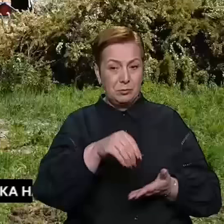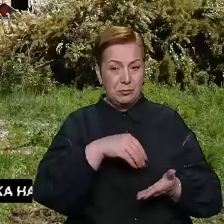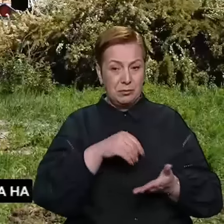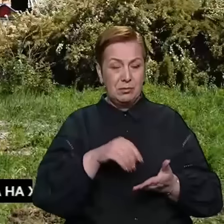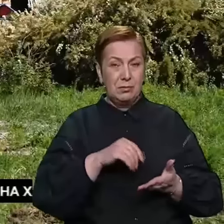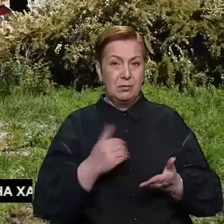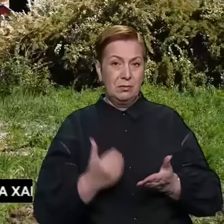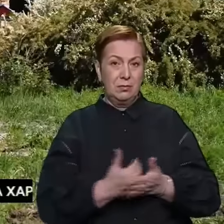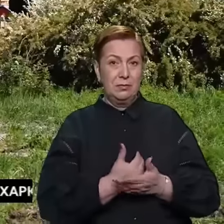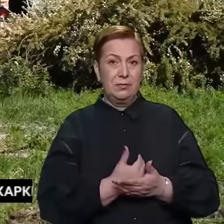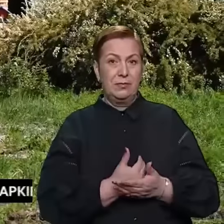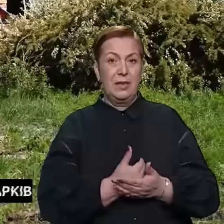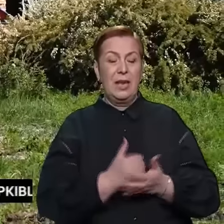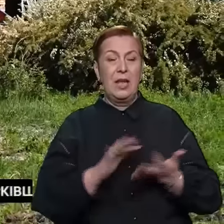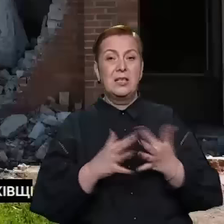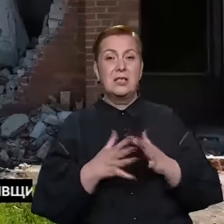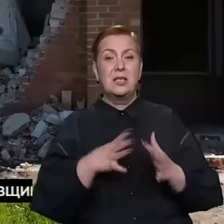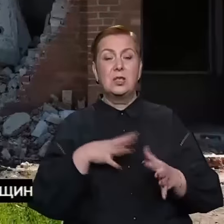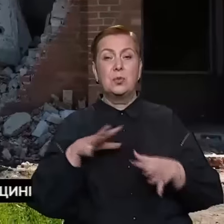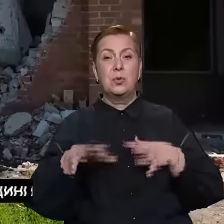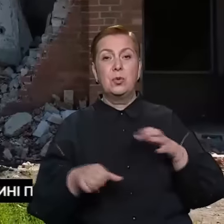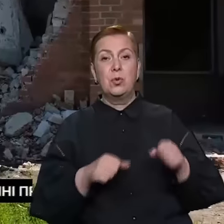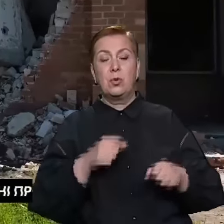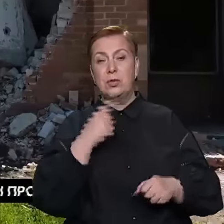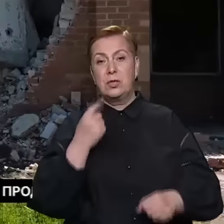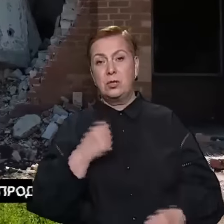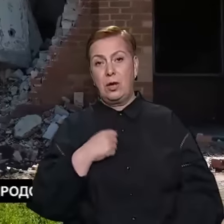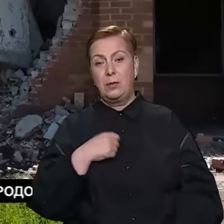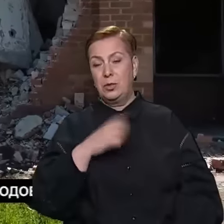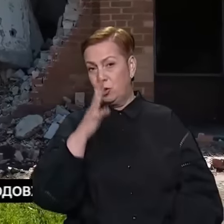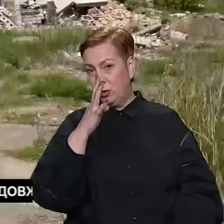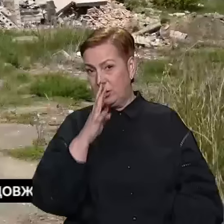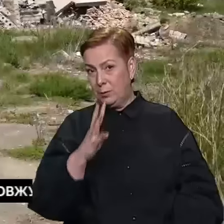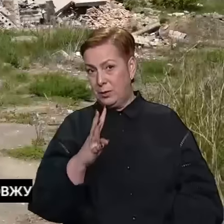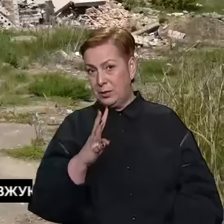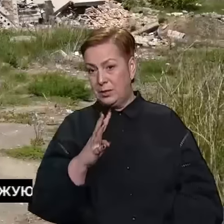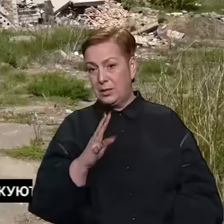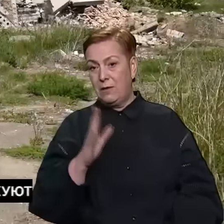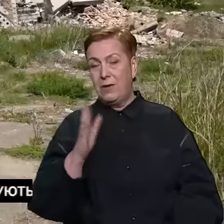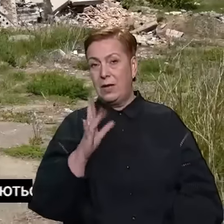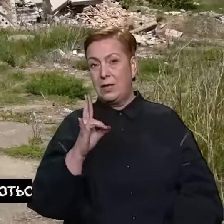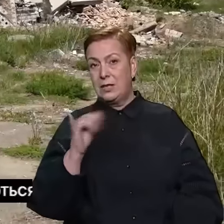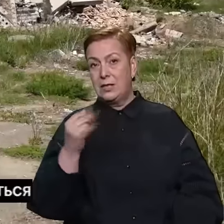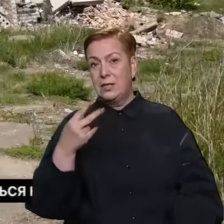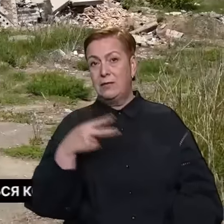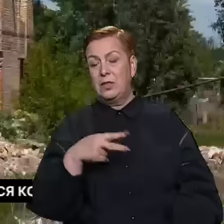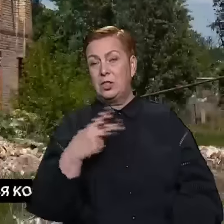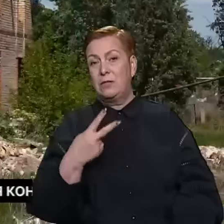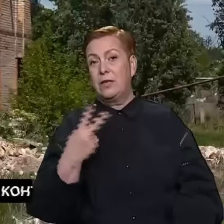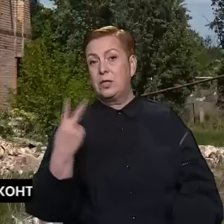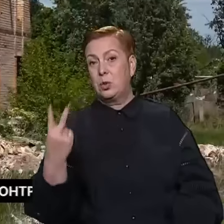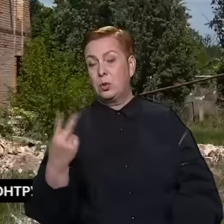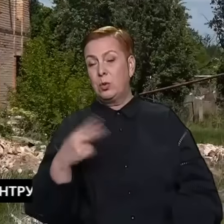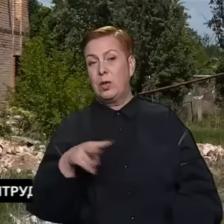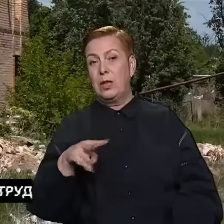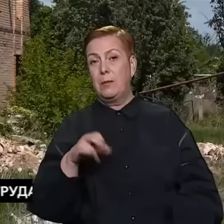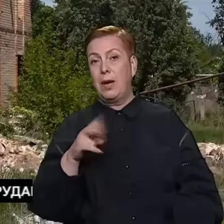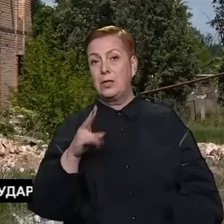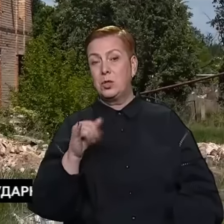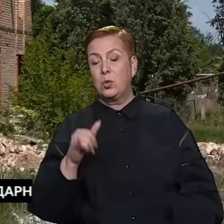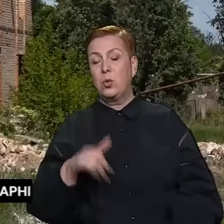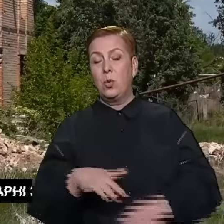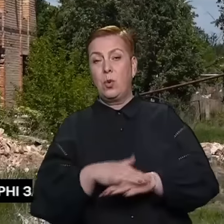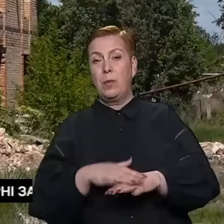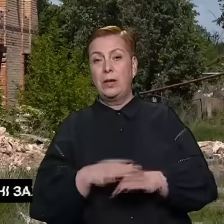зійшла. Селище Ставки було окуповане російською армією чотири місяці. У вересні 2022-го Лиманську громаду